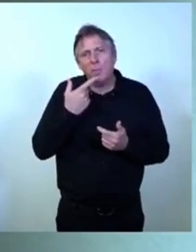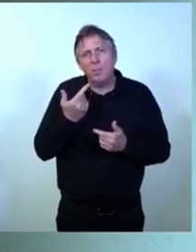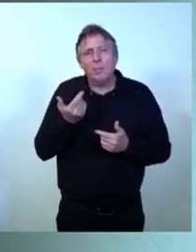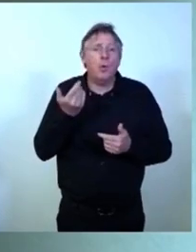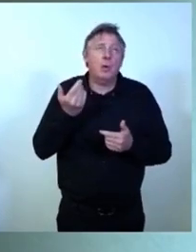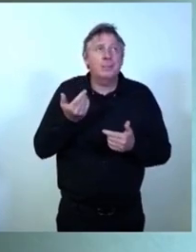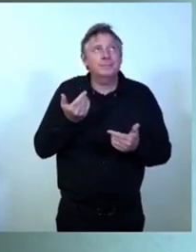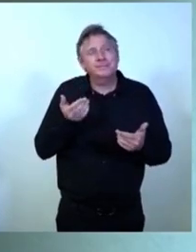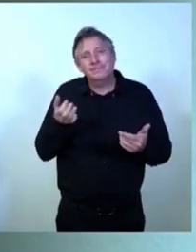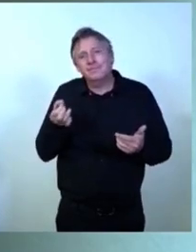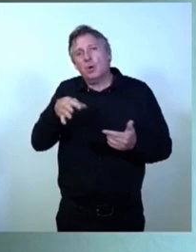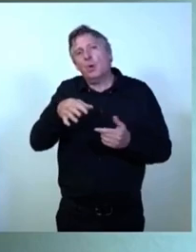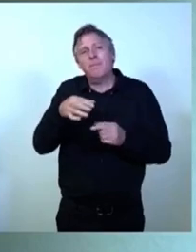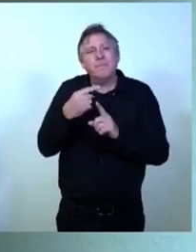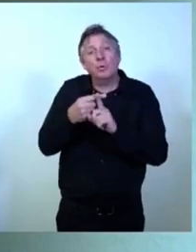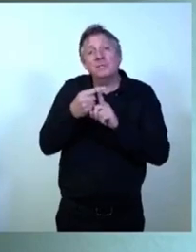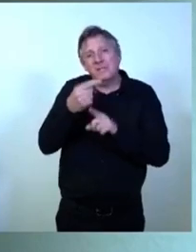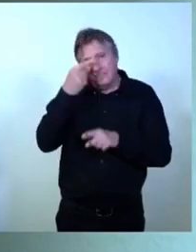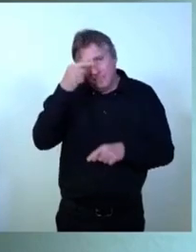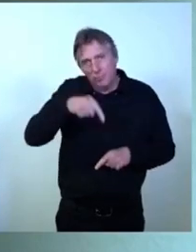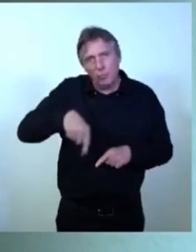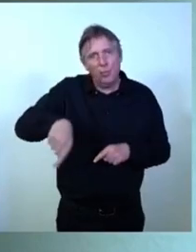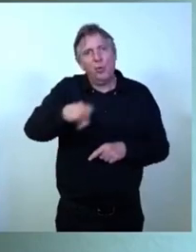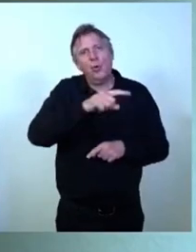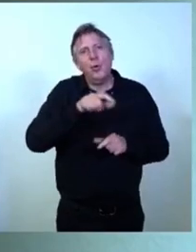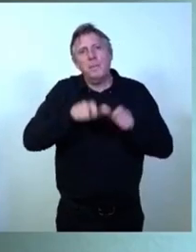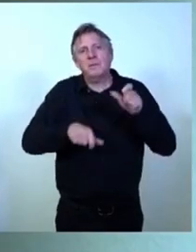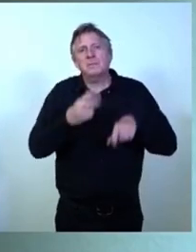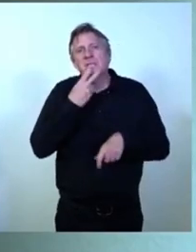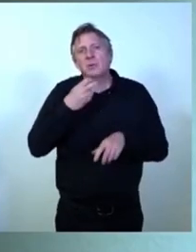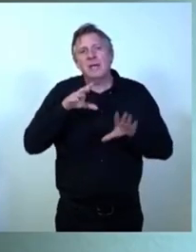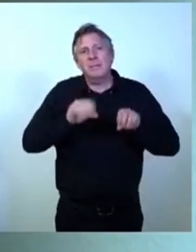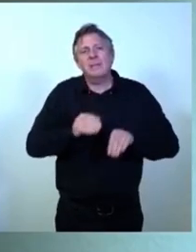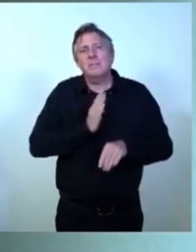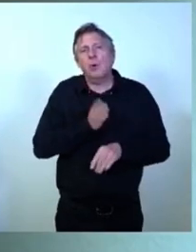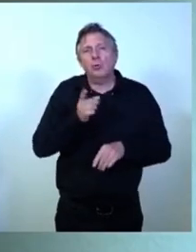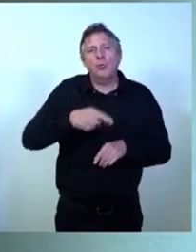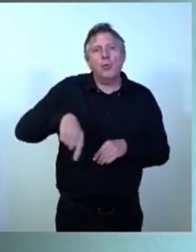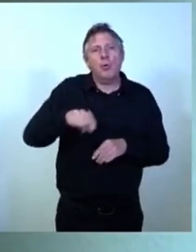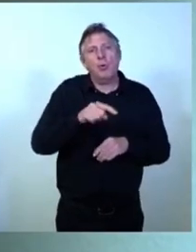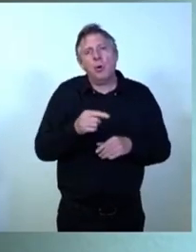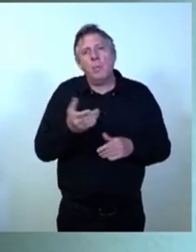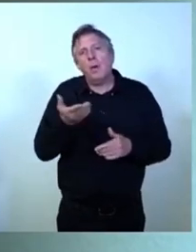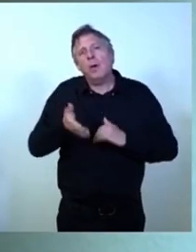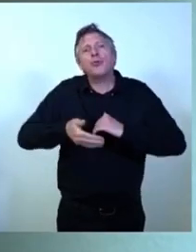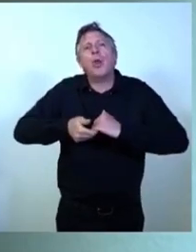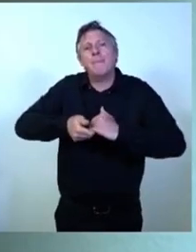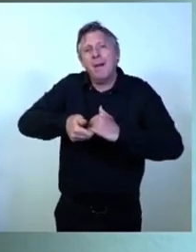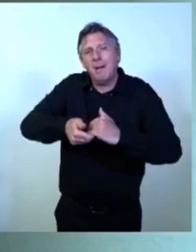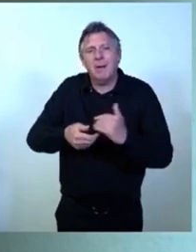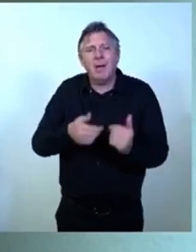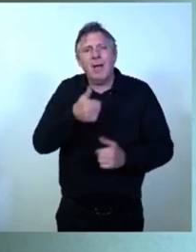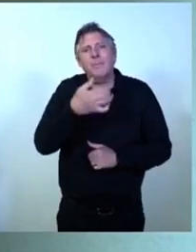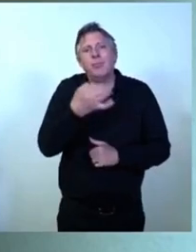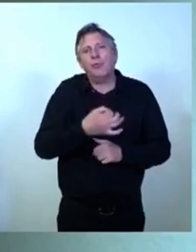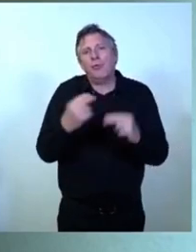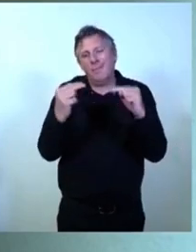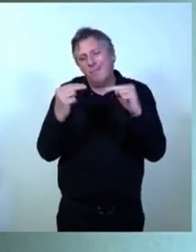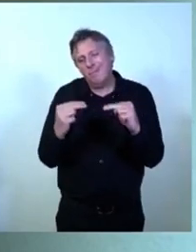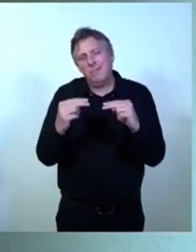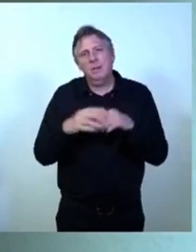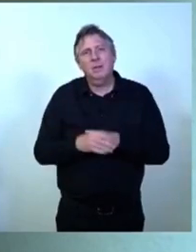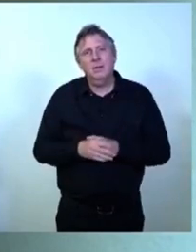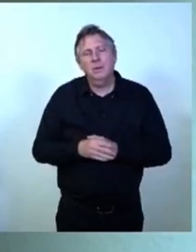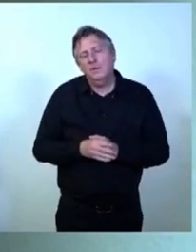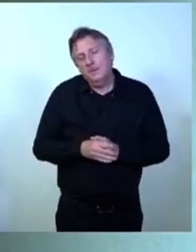être accordé aux contribuables bordelaises et bordelais. Et par ailleurs, ça s'inscrivait. Vous êtes